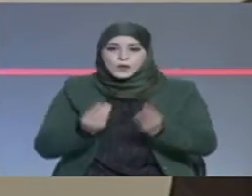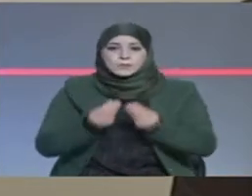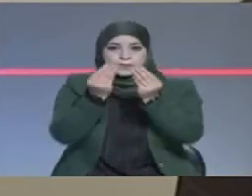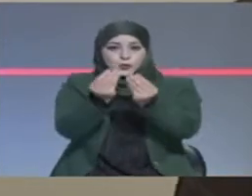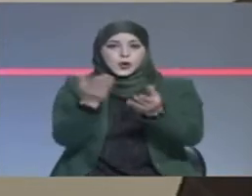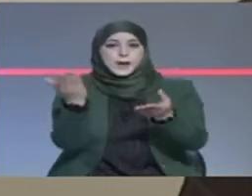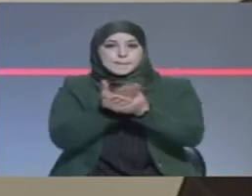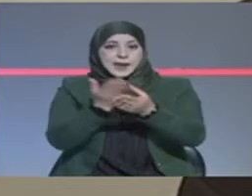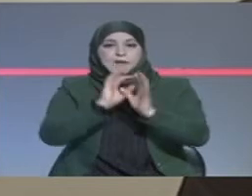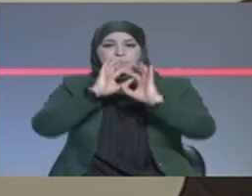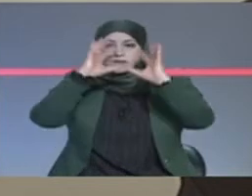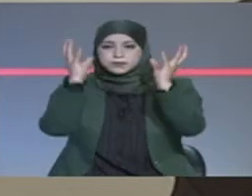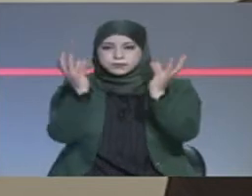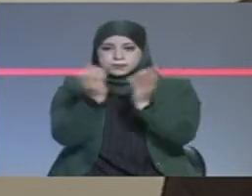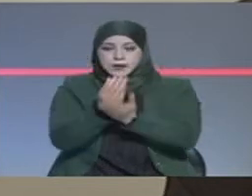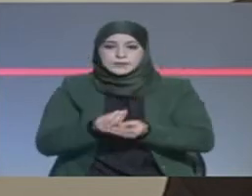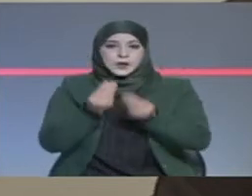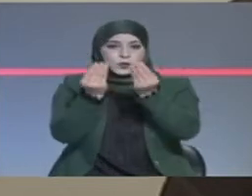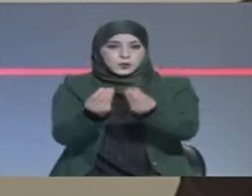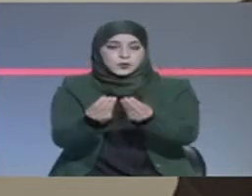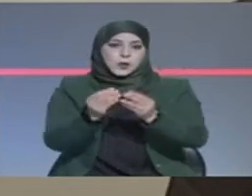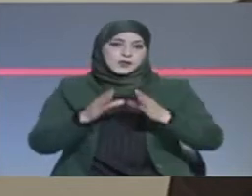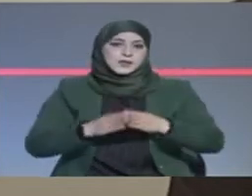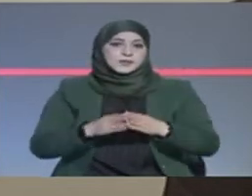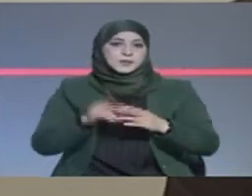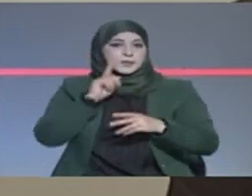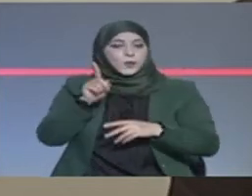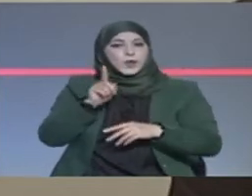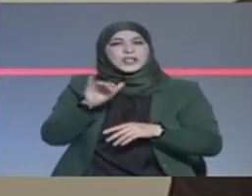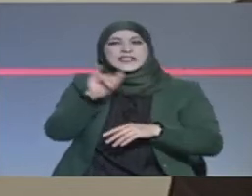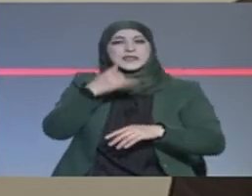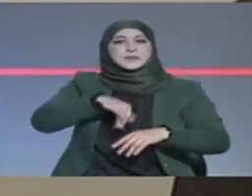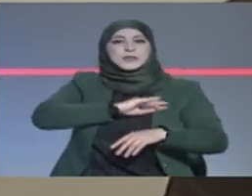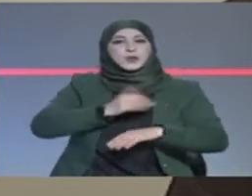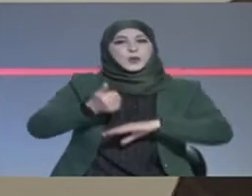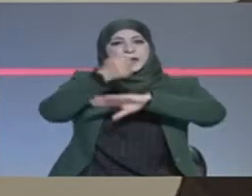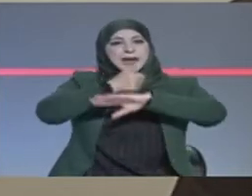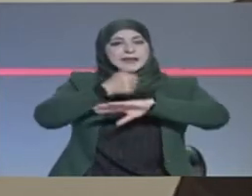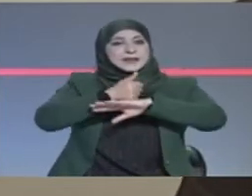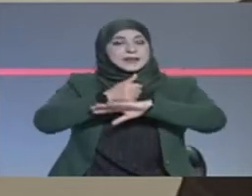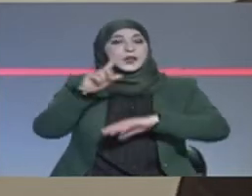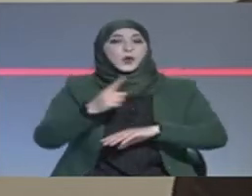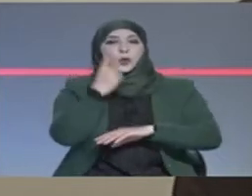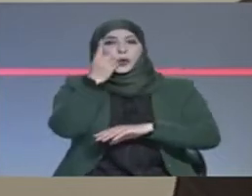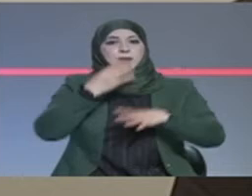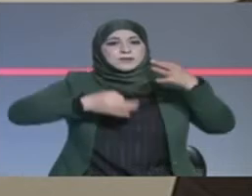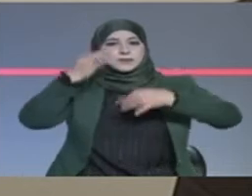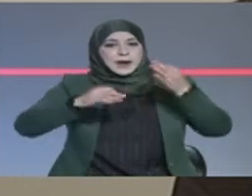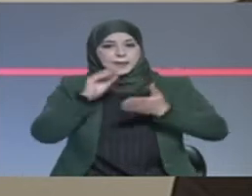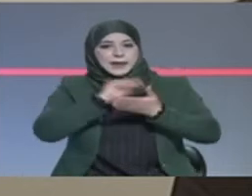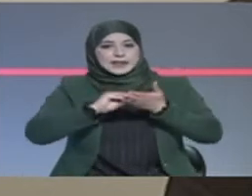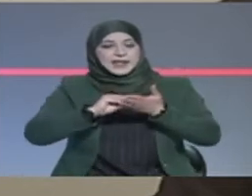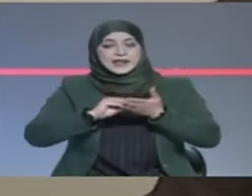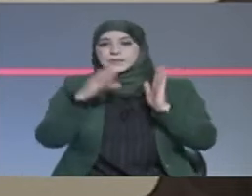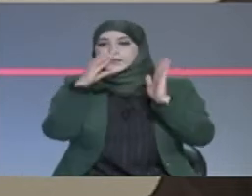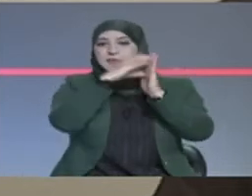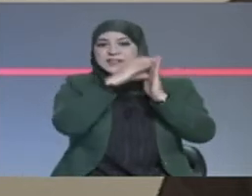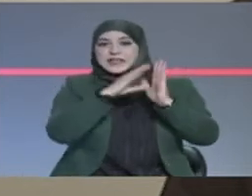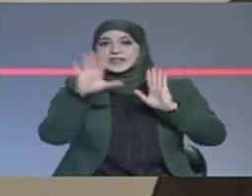قضاء توقيف التنفيذ هو من الاختصاص الحصلي السيد الرئيس الأول للمحكمة الإدارية ينظر فيه تبقى لفصلين 39